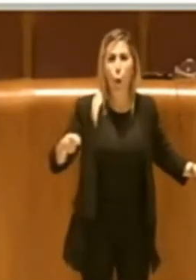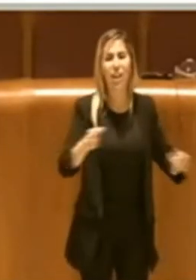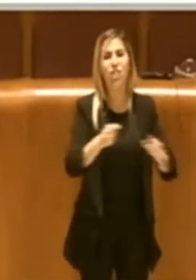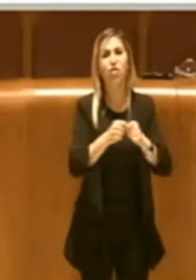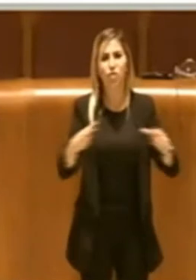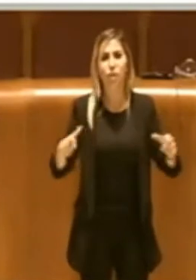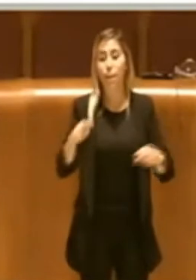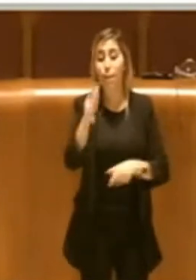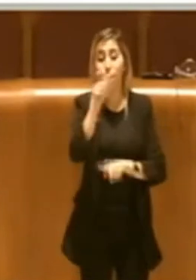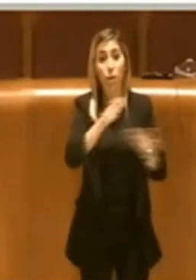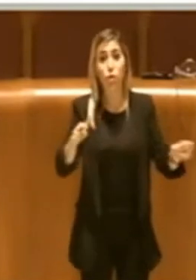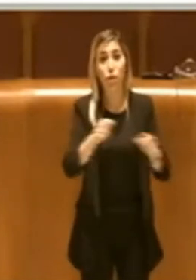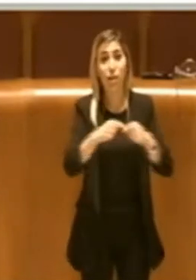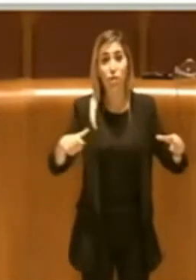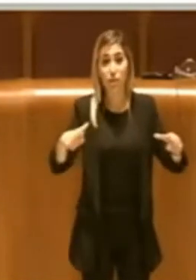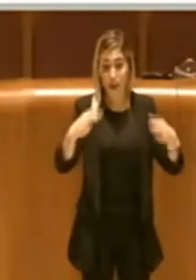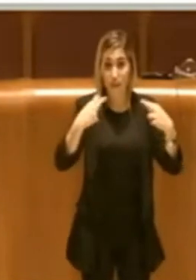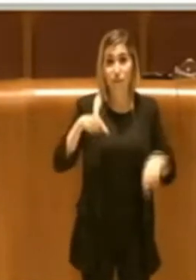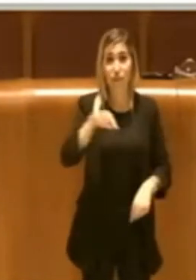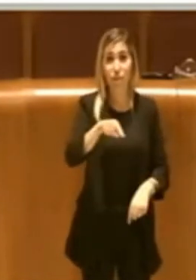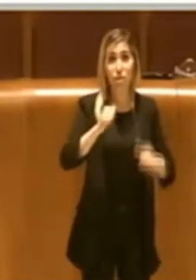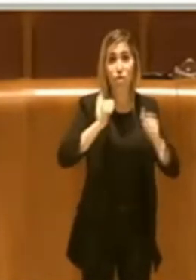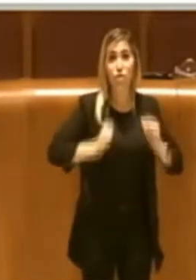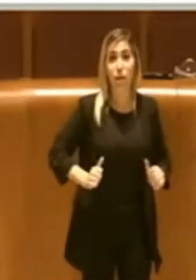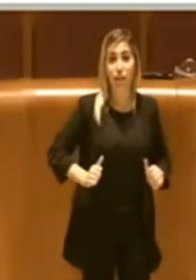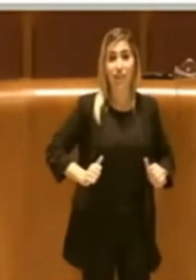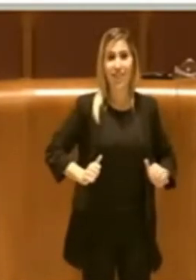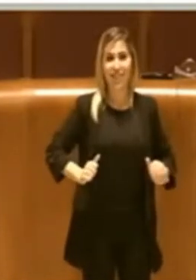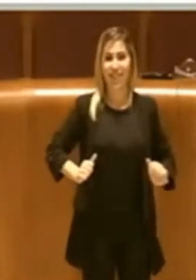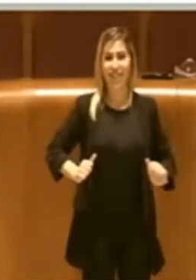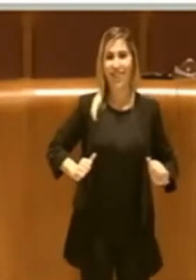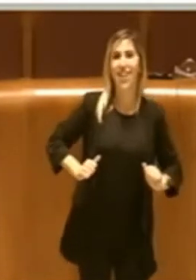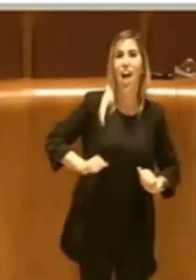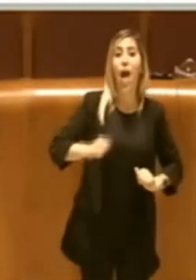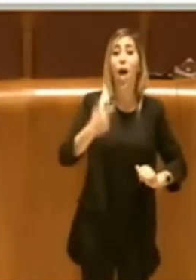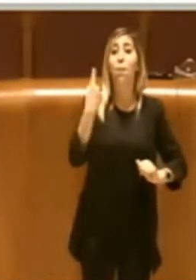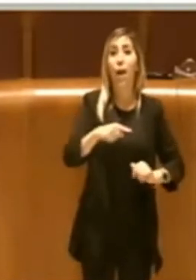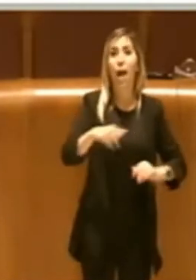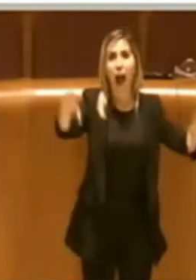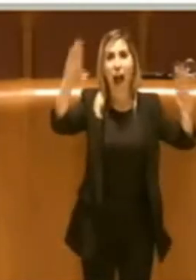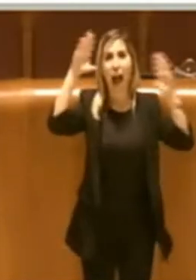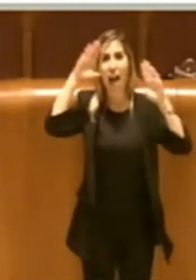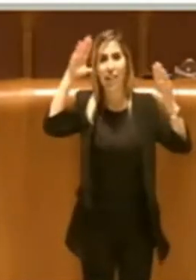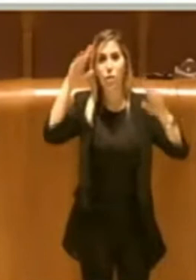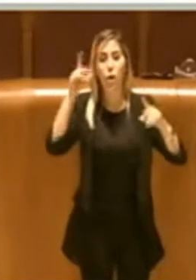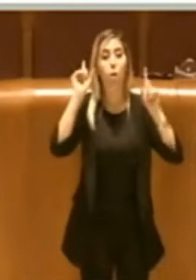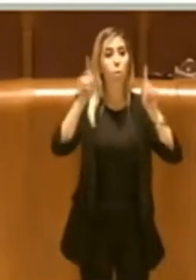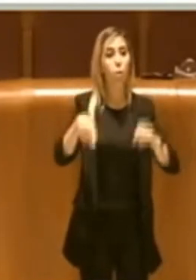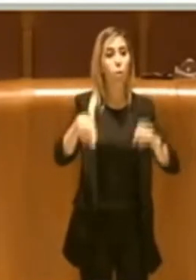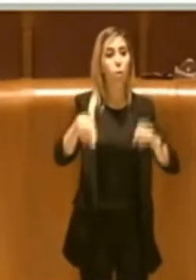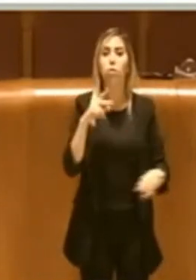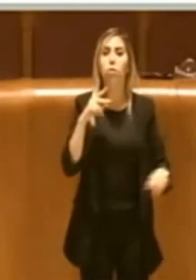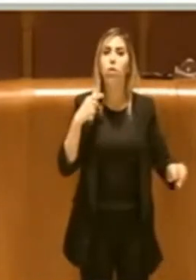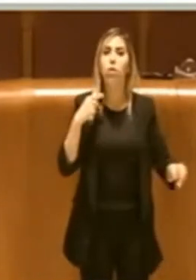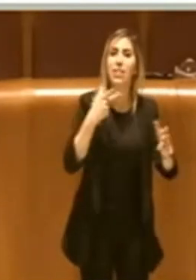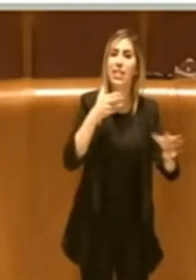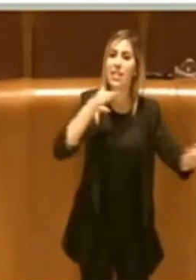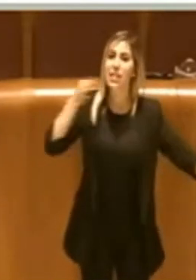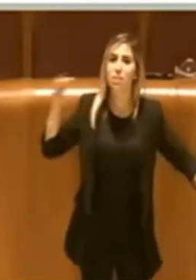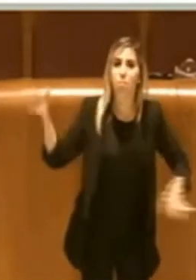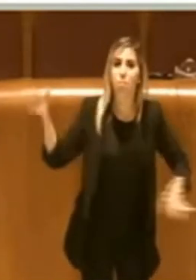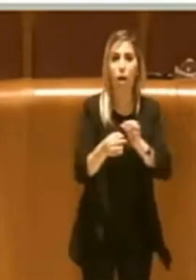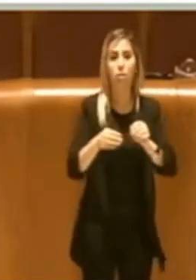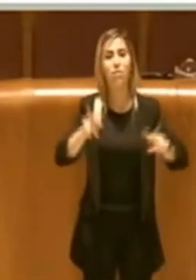cittadinanza, regna il centro della piazza, quindi anche attenzione quando si parla di